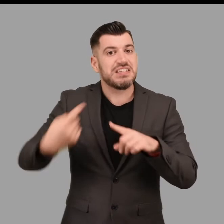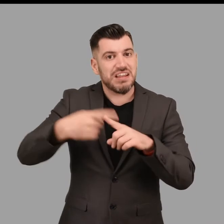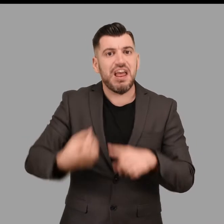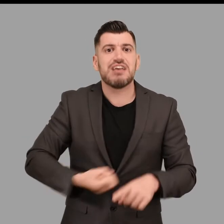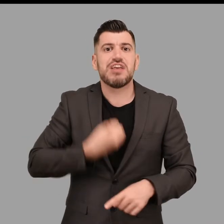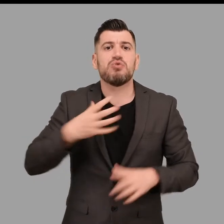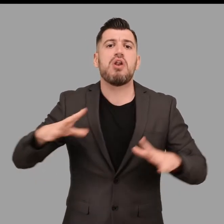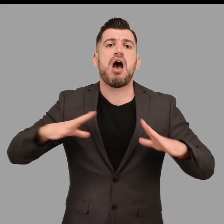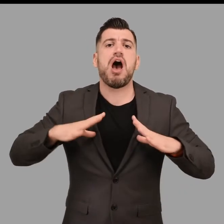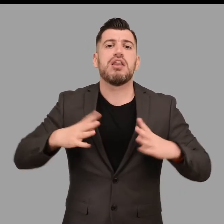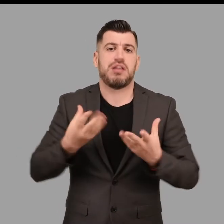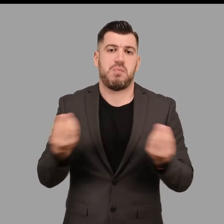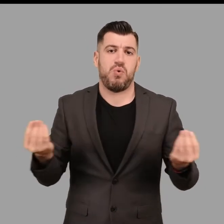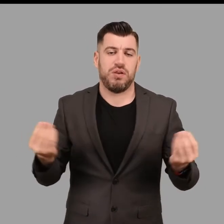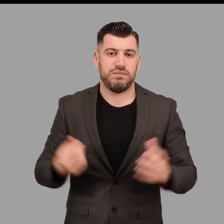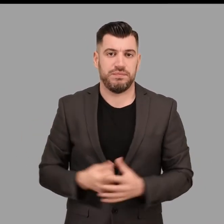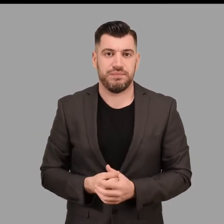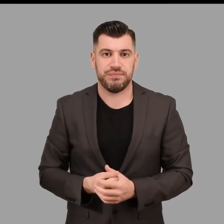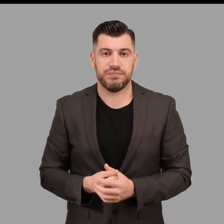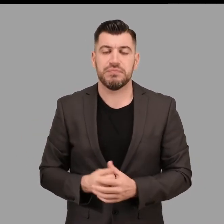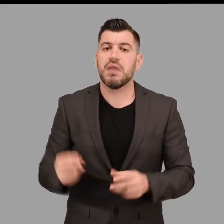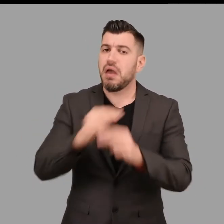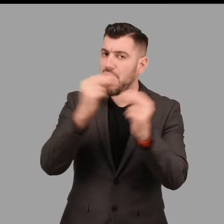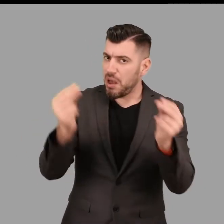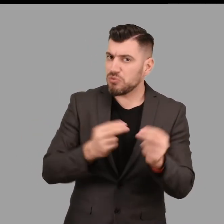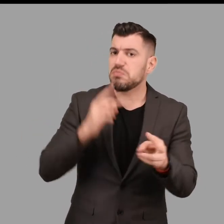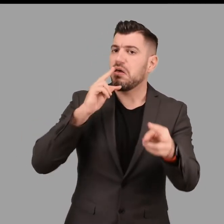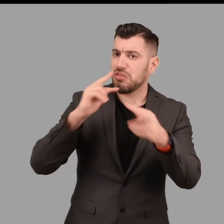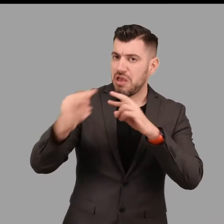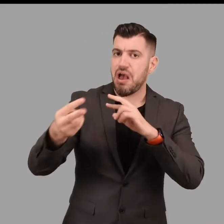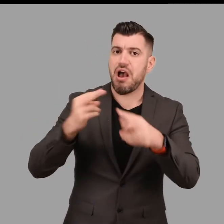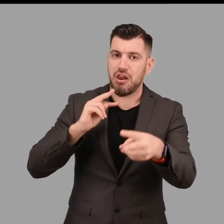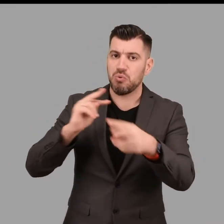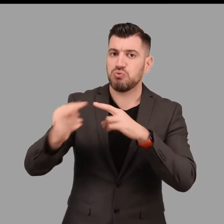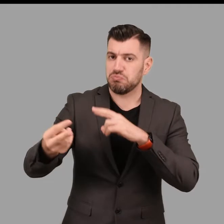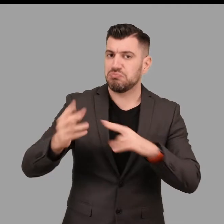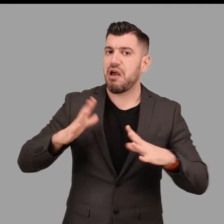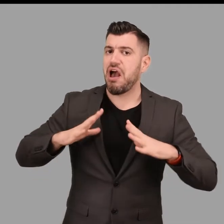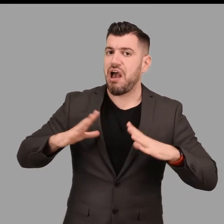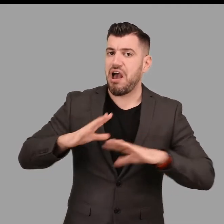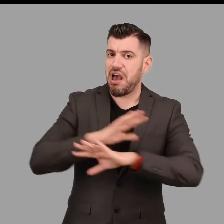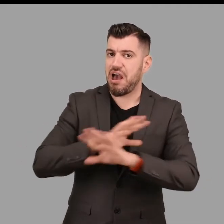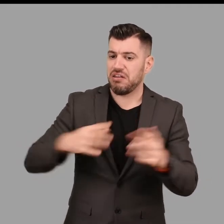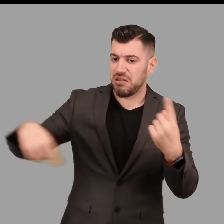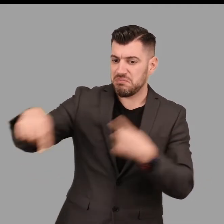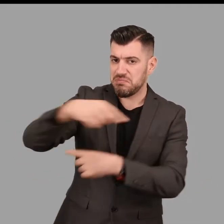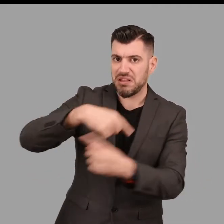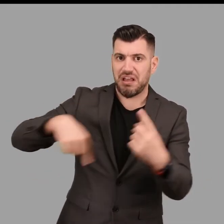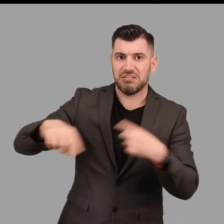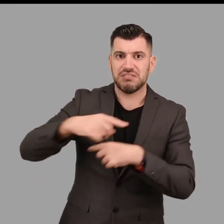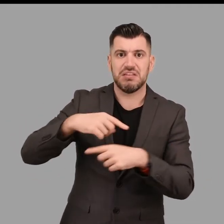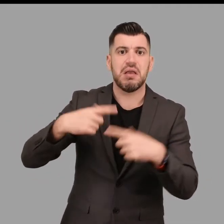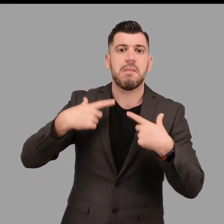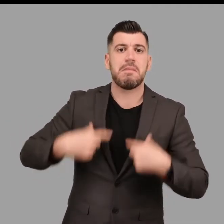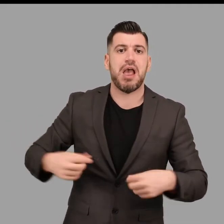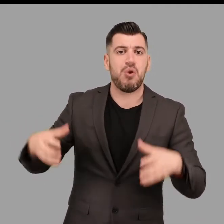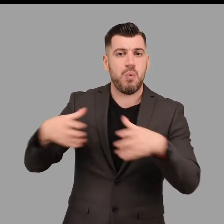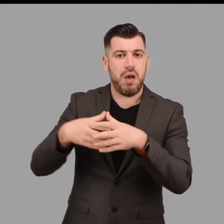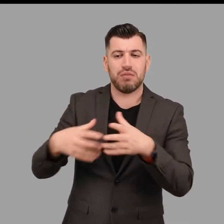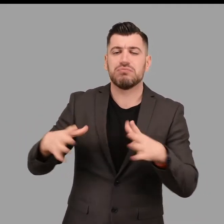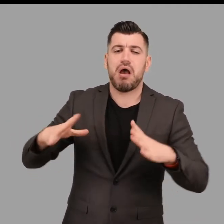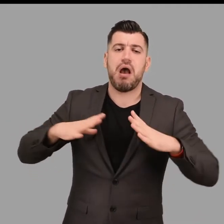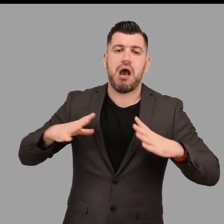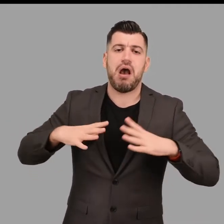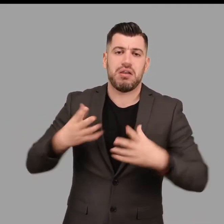Έτσι, ήταν πολύ εύκολο να αναπληκθεί διάλογος και να ενισχυθεί η αλληλεπίδραση τόσο μεταξύ των μελών της ομάδας όσο και με το